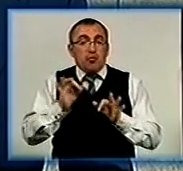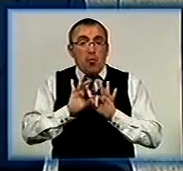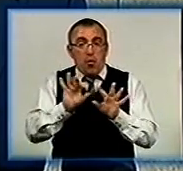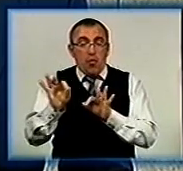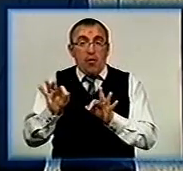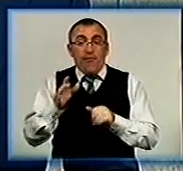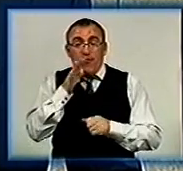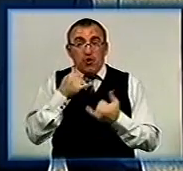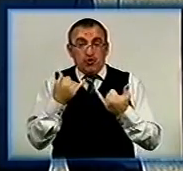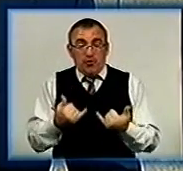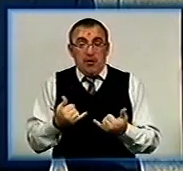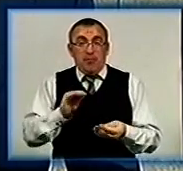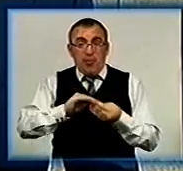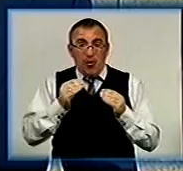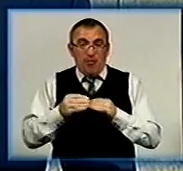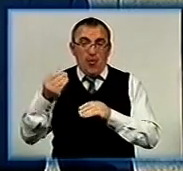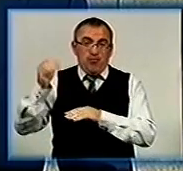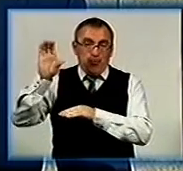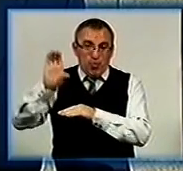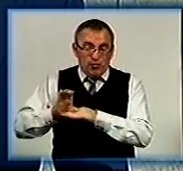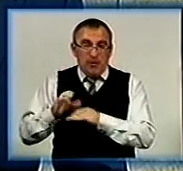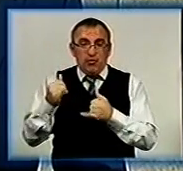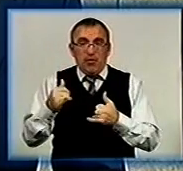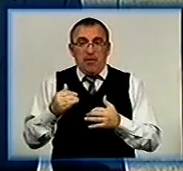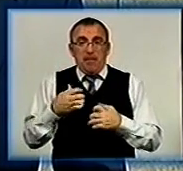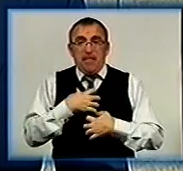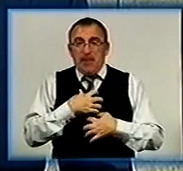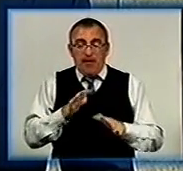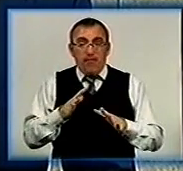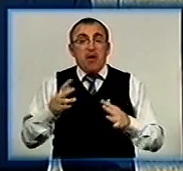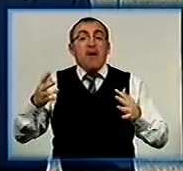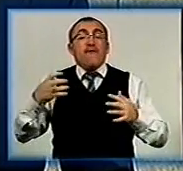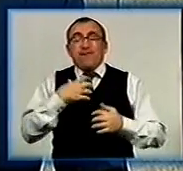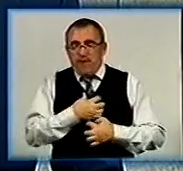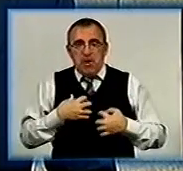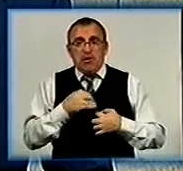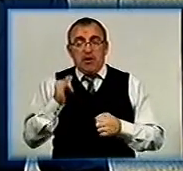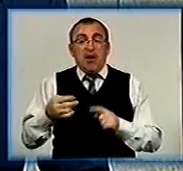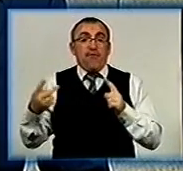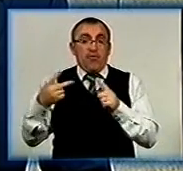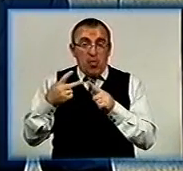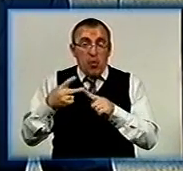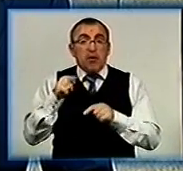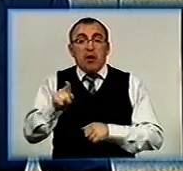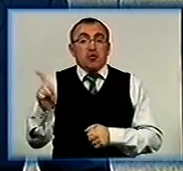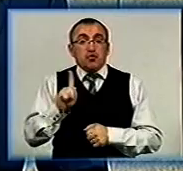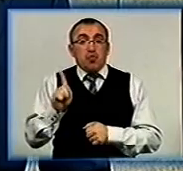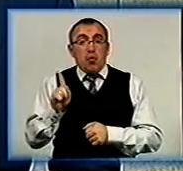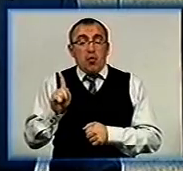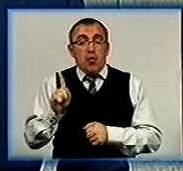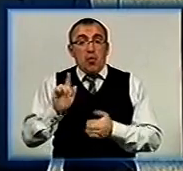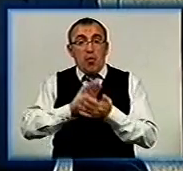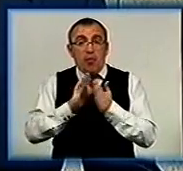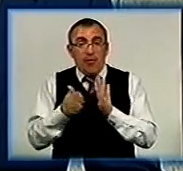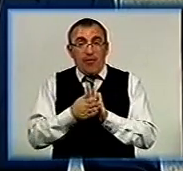в час, коли у нас проблеми з бюджетами, що це для нас неважливо, це для нас надважливо. І втора – складова – це те, що в